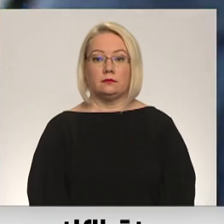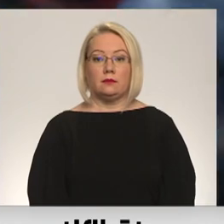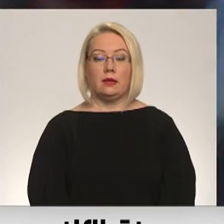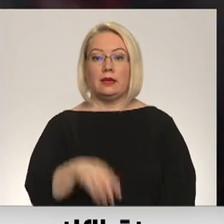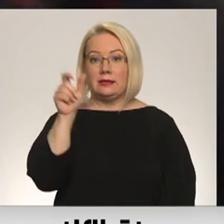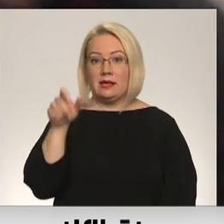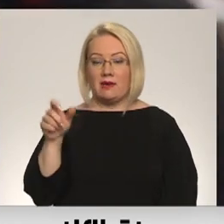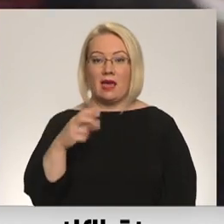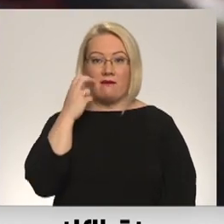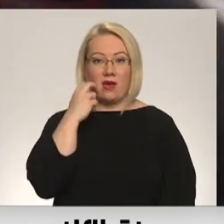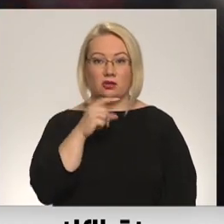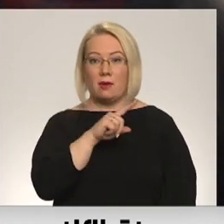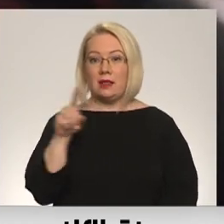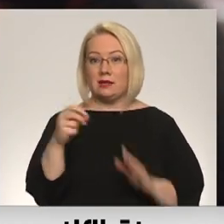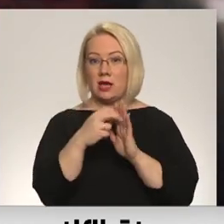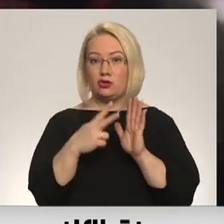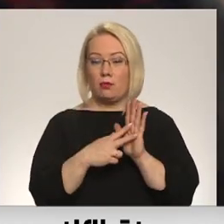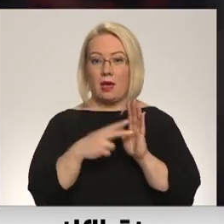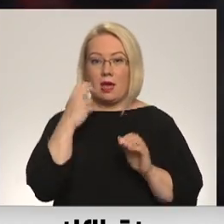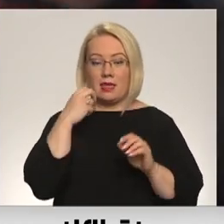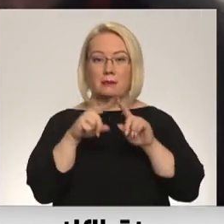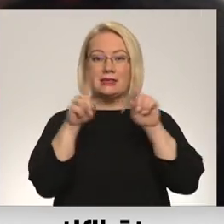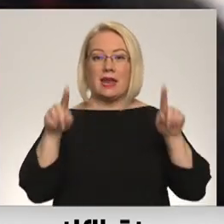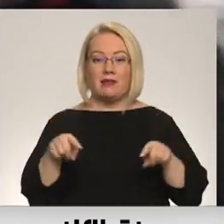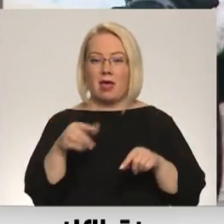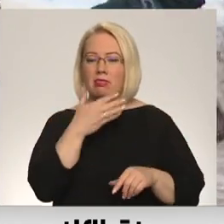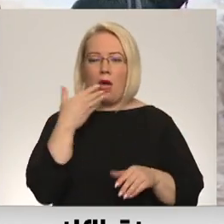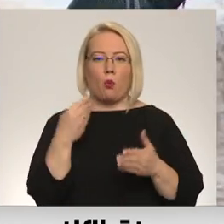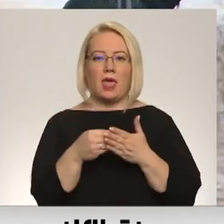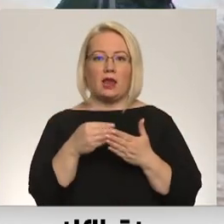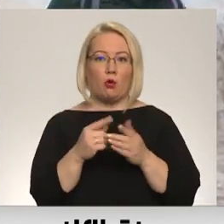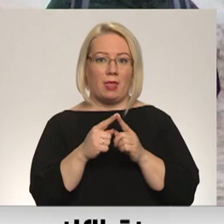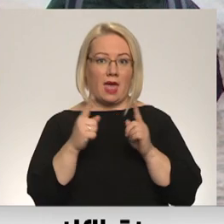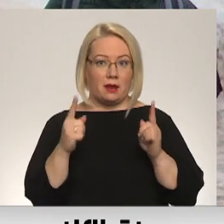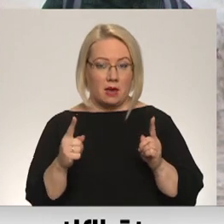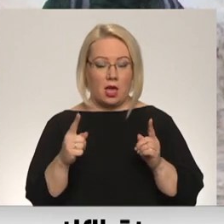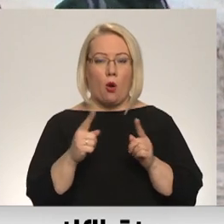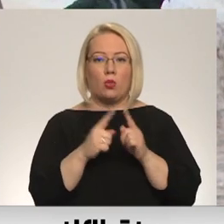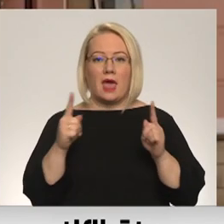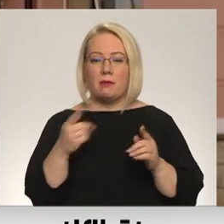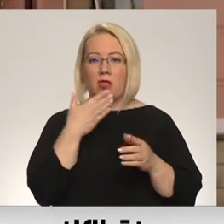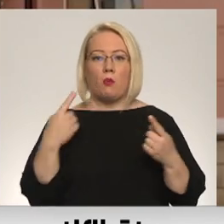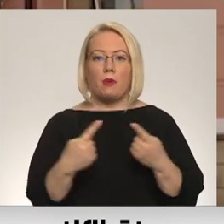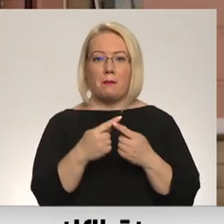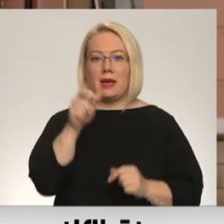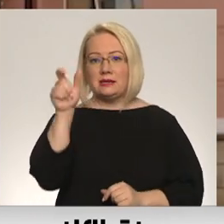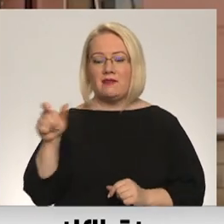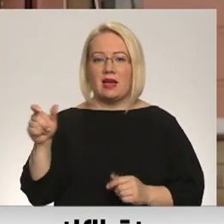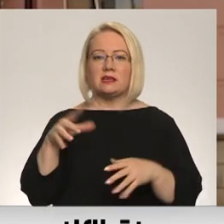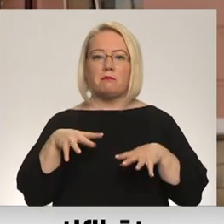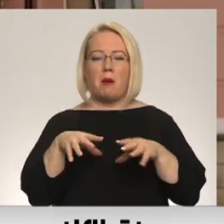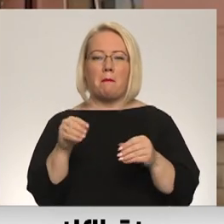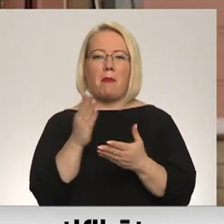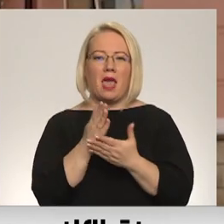Cilvēkiem vecumā līdz 18 gadiem certifikātam nav derīguma termiņa, un pagaidām termiņš netiek piemērots cilvēkiem, kuri pabeiguši